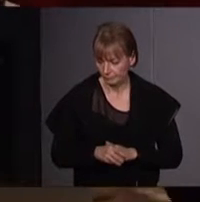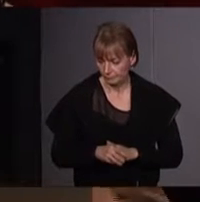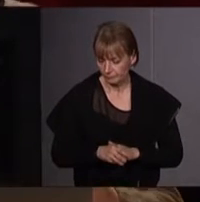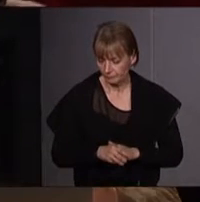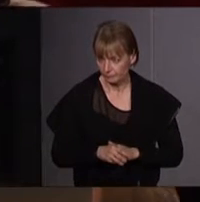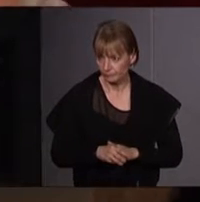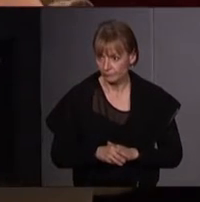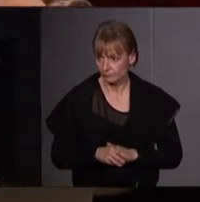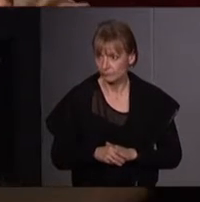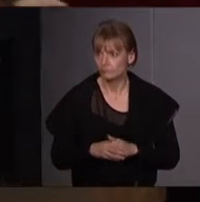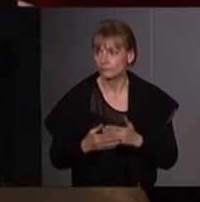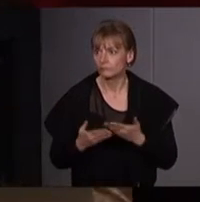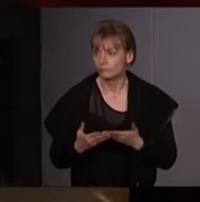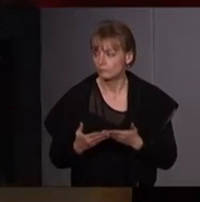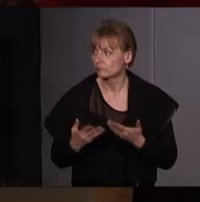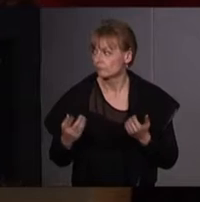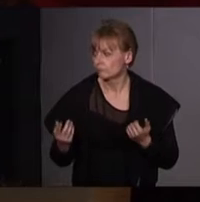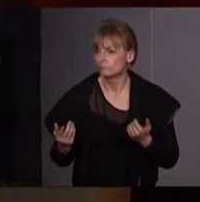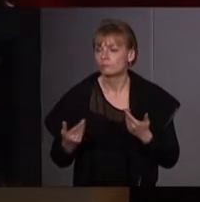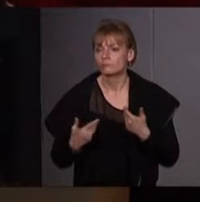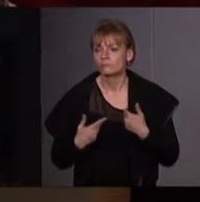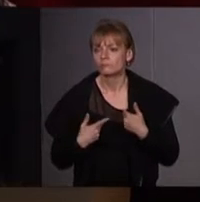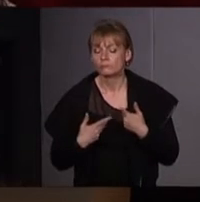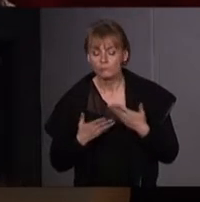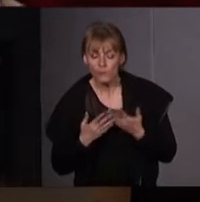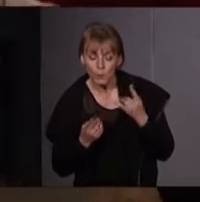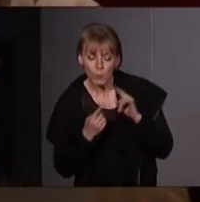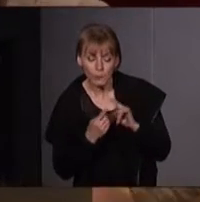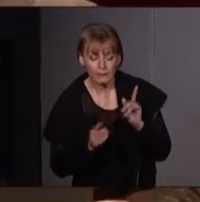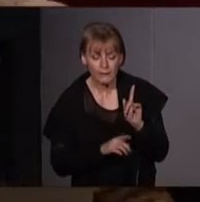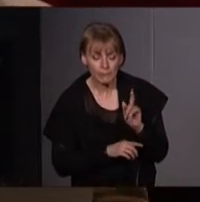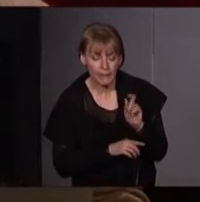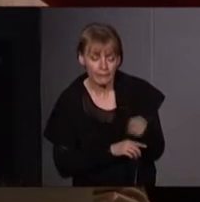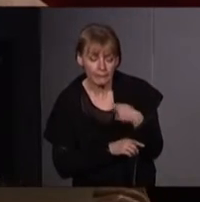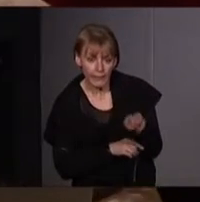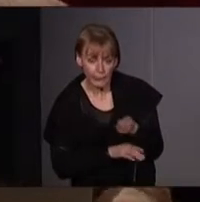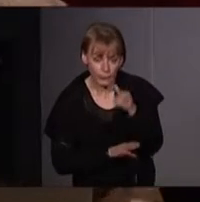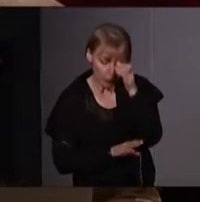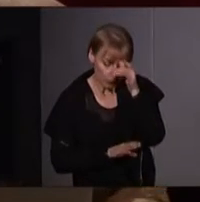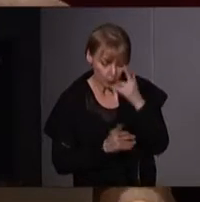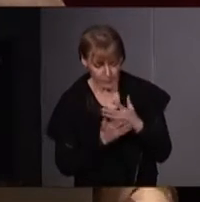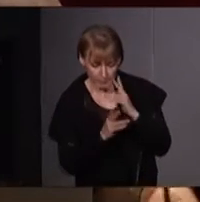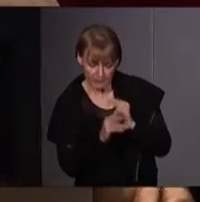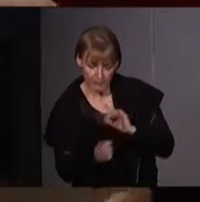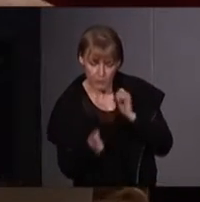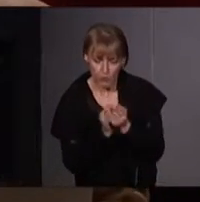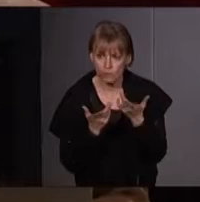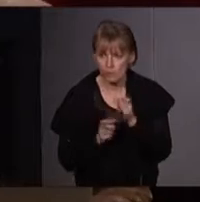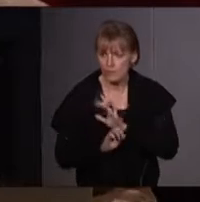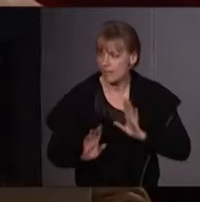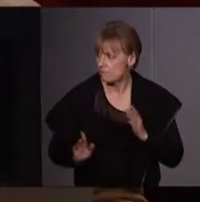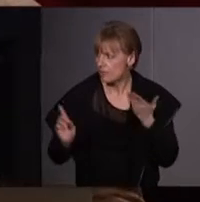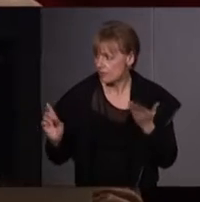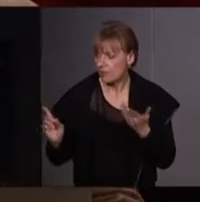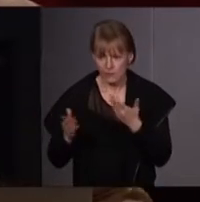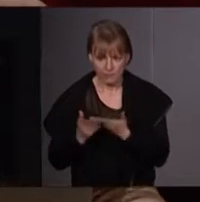D'une part, il est question de remettre en cause ce concept de la nature. Je vous ai juste cité Émilie H. dans un entretien qu'elle fait ici même